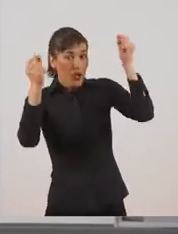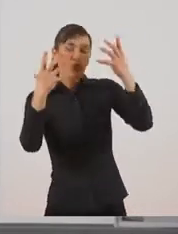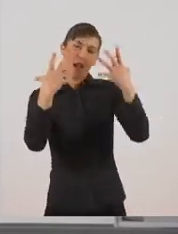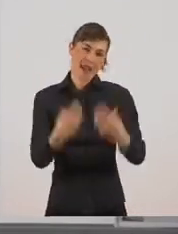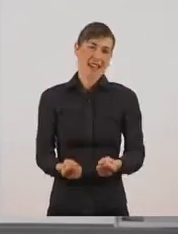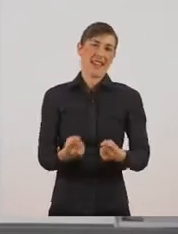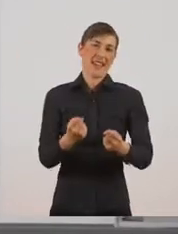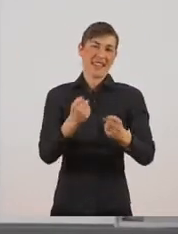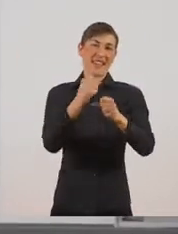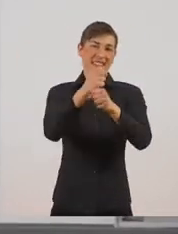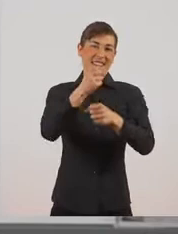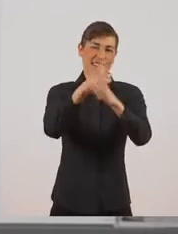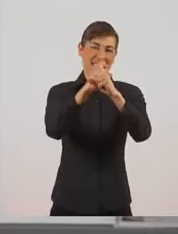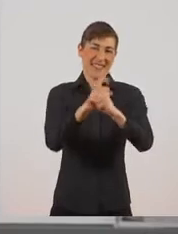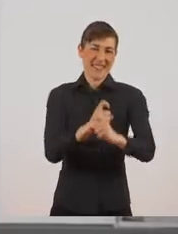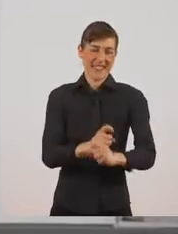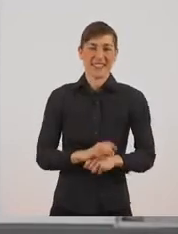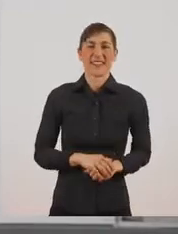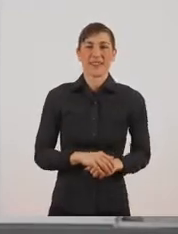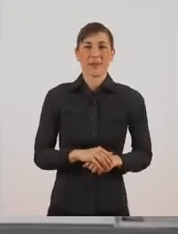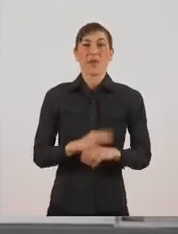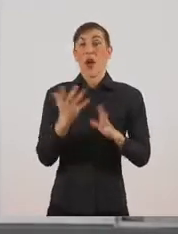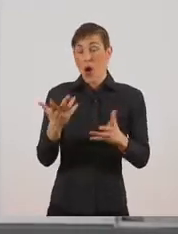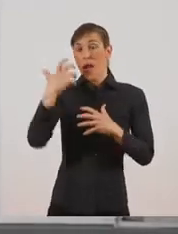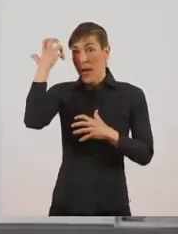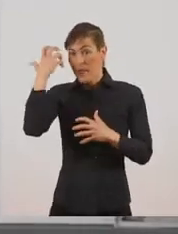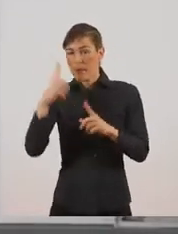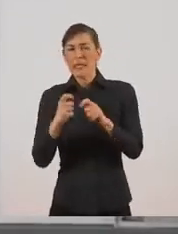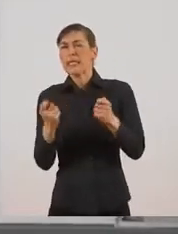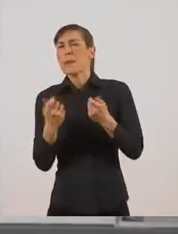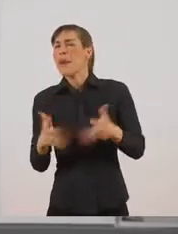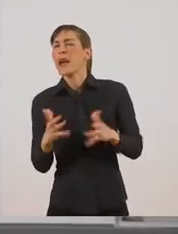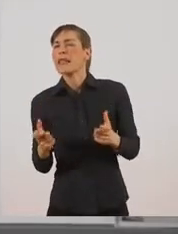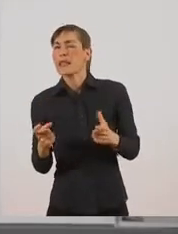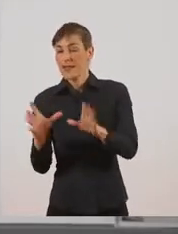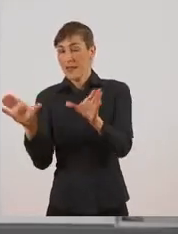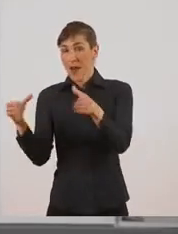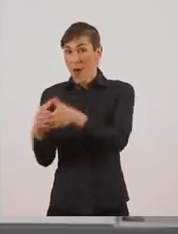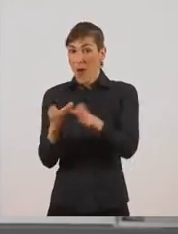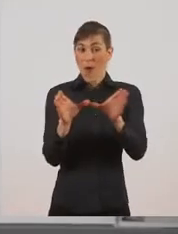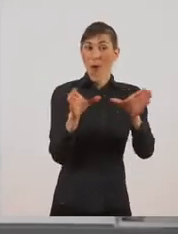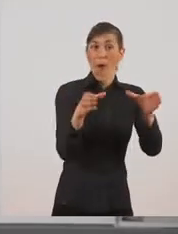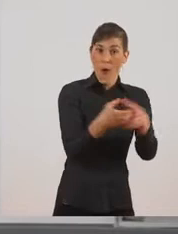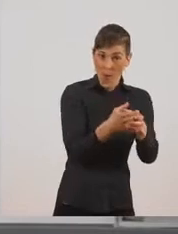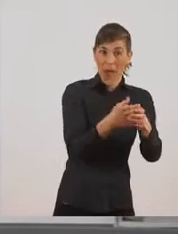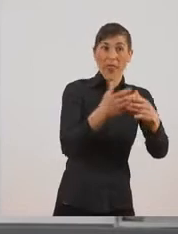έχει σπονδυλική στήλη. Με βάση λοιπόν το αν έχουν σπονδυλική στήλη ή όχι, ήταν η γενική ταξινόμηση που έκαναν οι